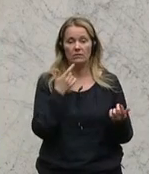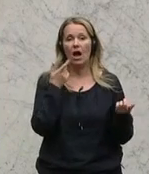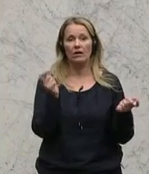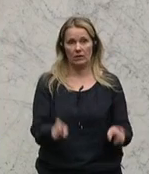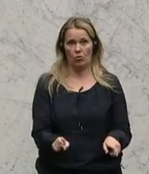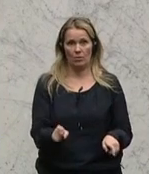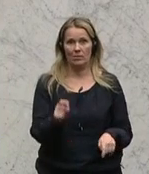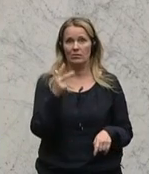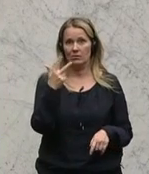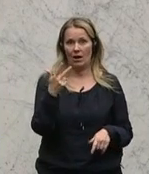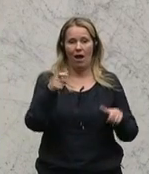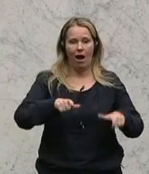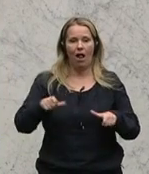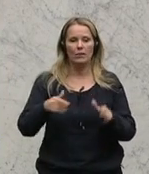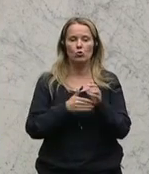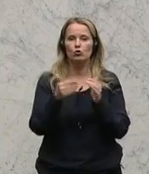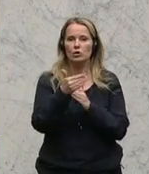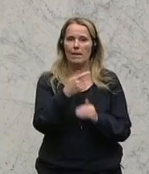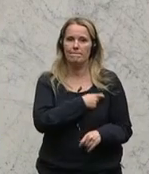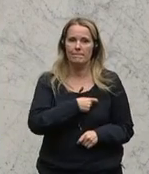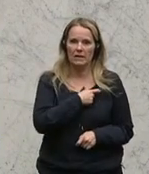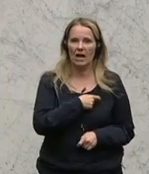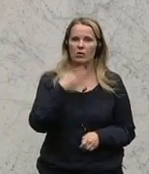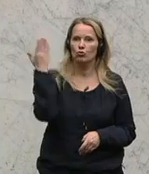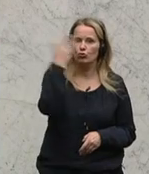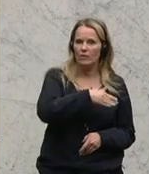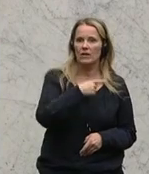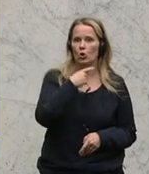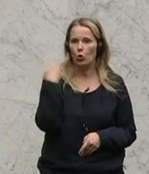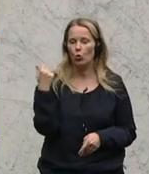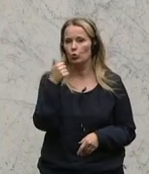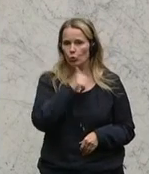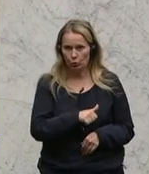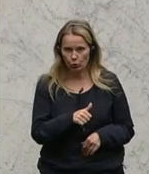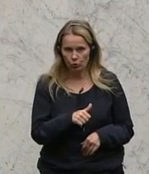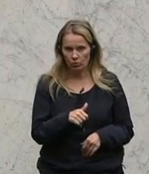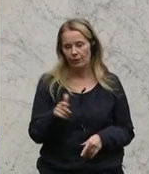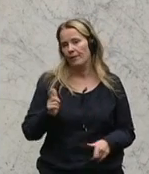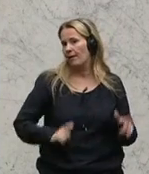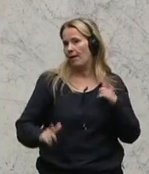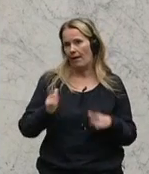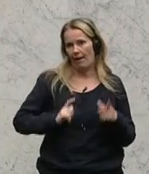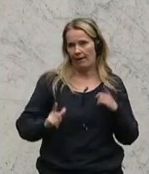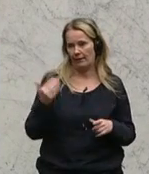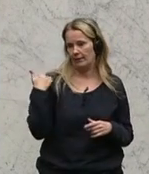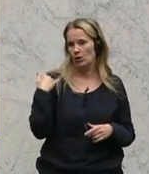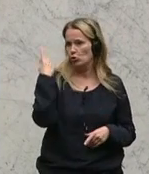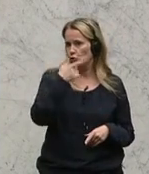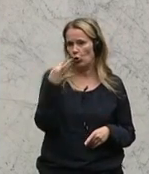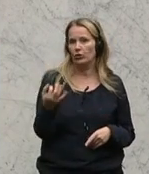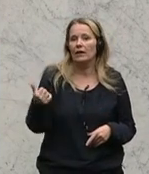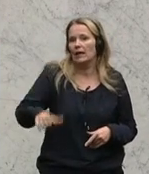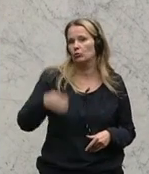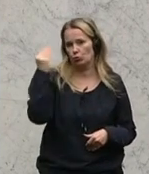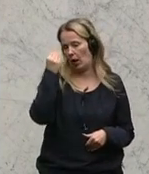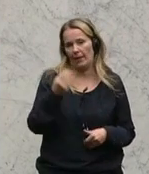Die drei alten Systemparteien, Schwarz, Rot und Grün, haben leider aus dem Sonntag nichts gelernt.